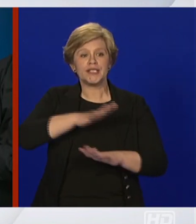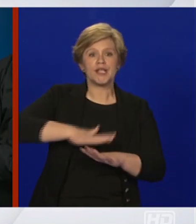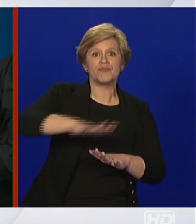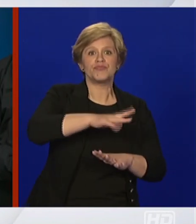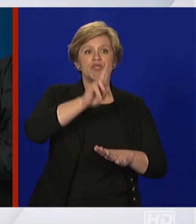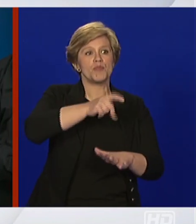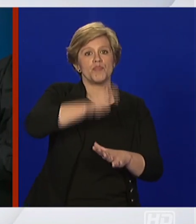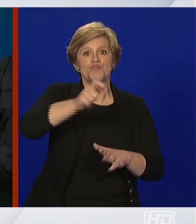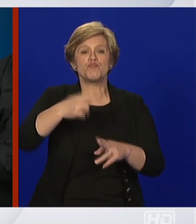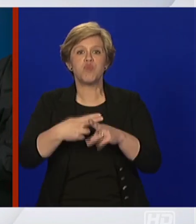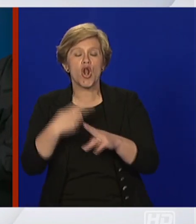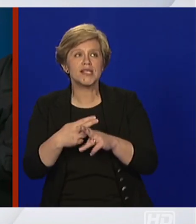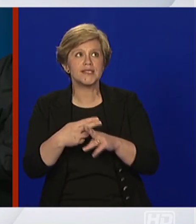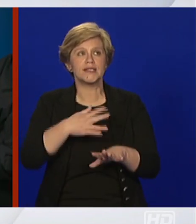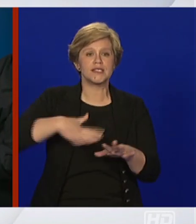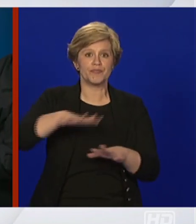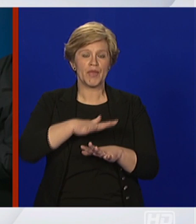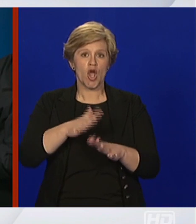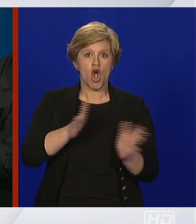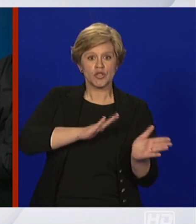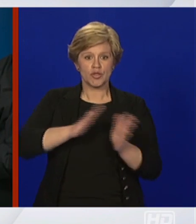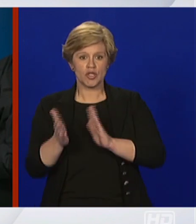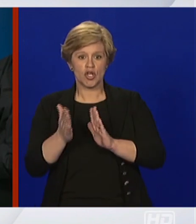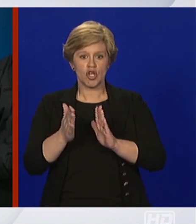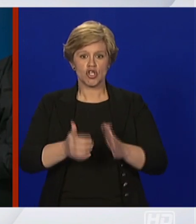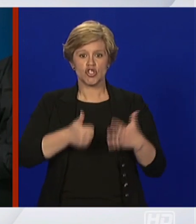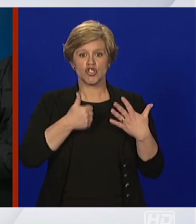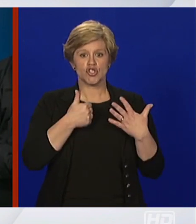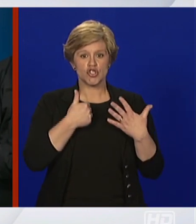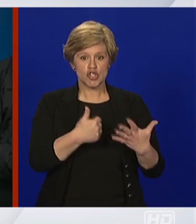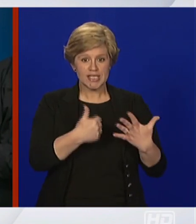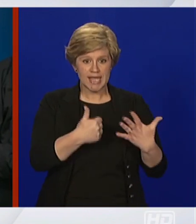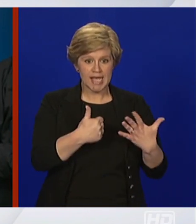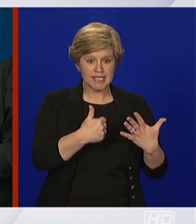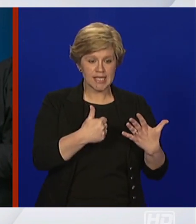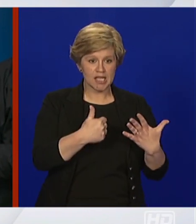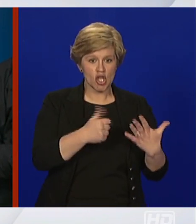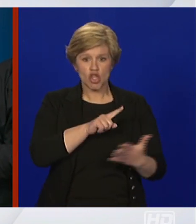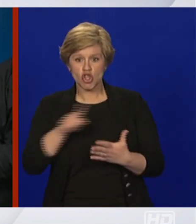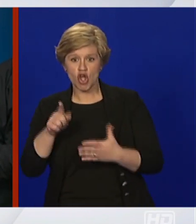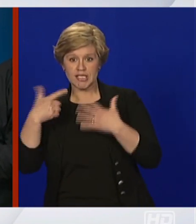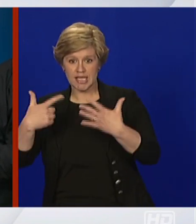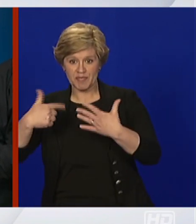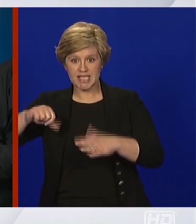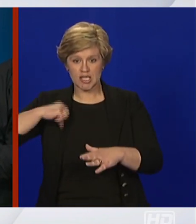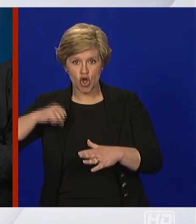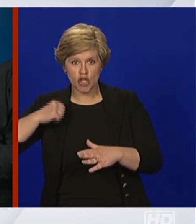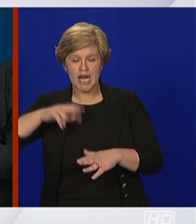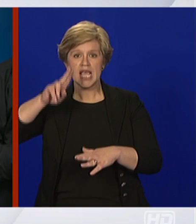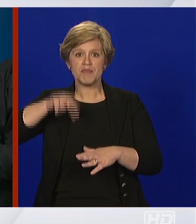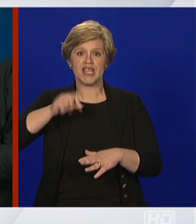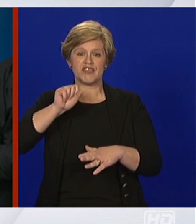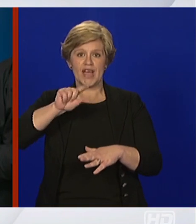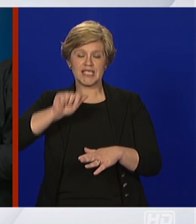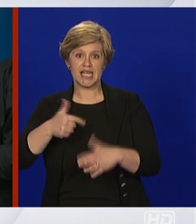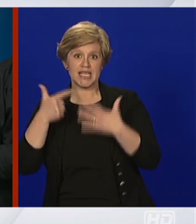iznimno važno, reći ću vam da u dobnoj skupini od 60 do 70 godina imamo 12,7 oboljelih, odnosno